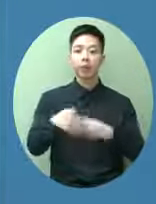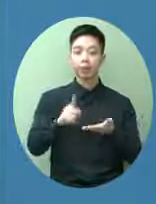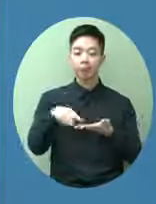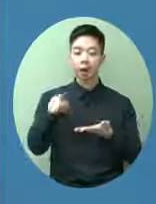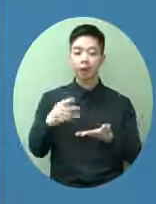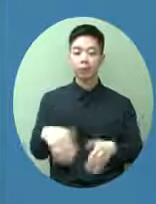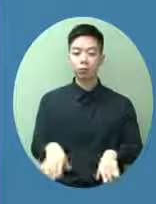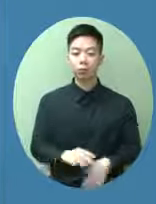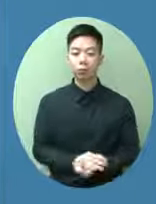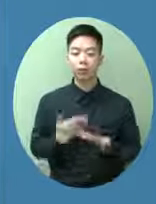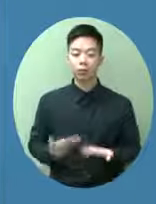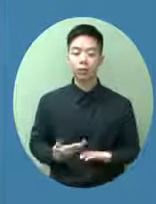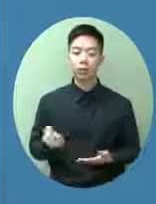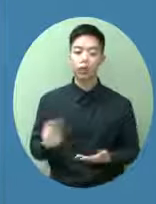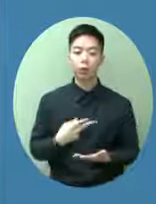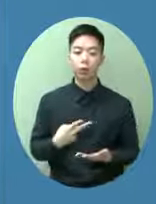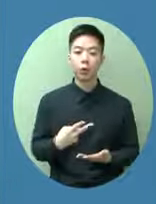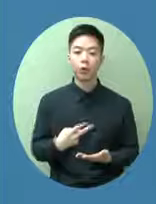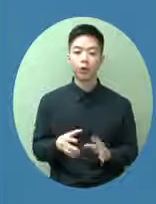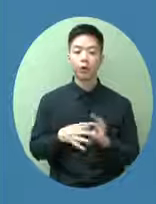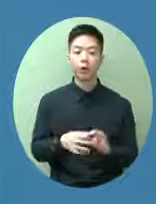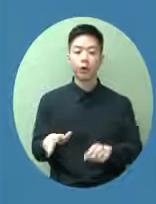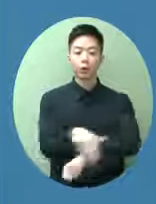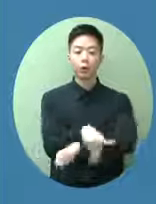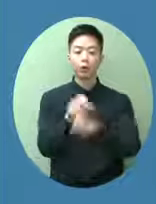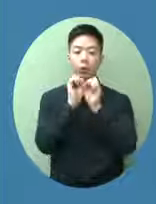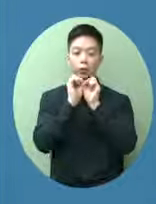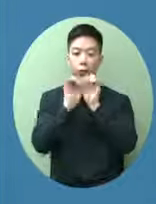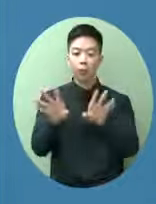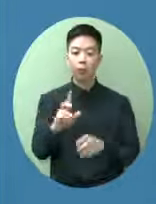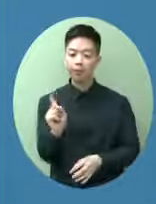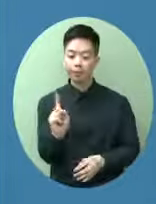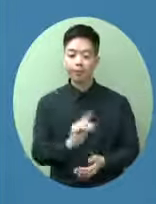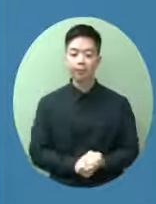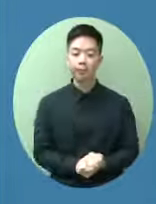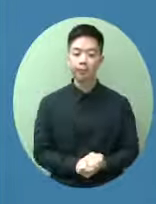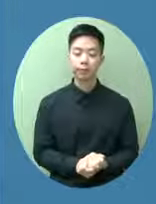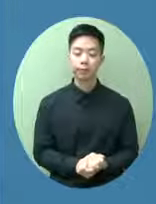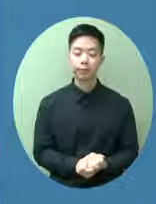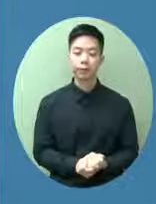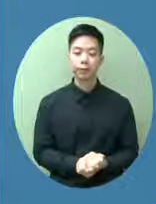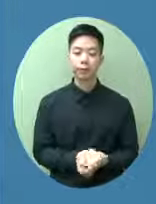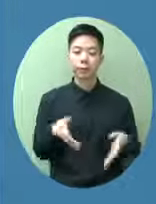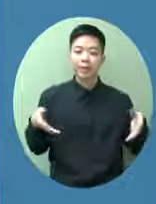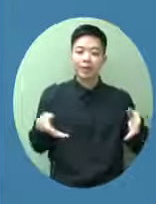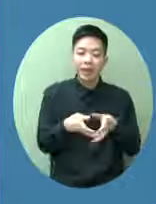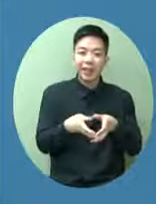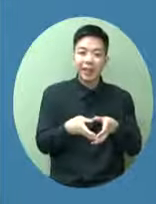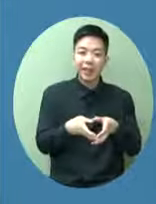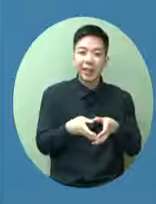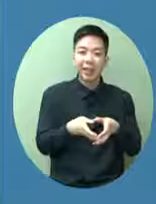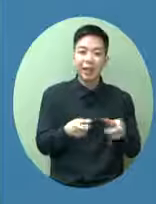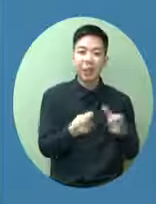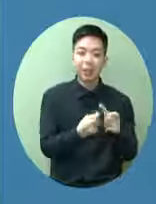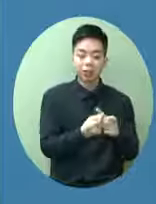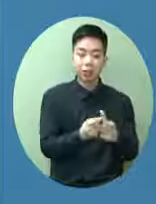今天我會再公布另一項相關的措施就是有一些小型的企業租了政府